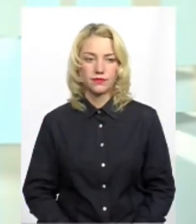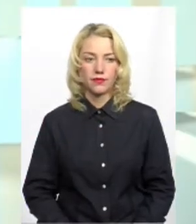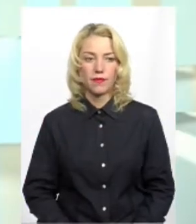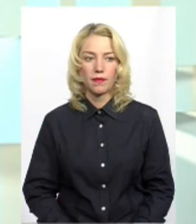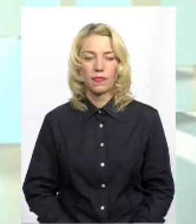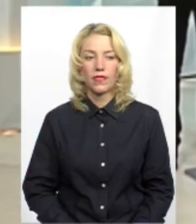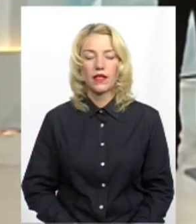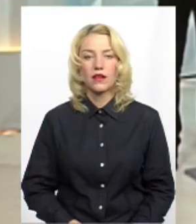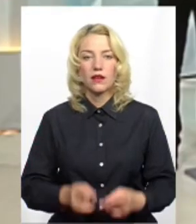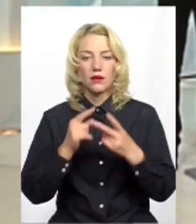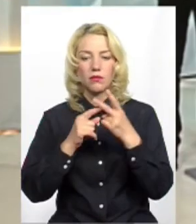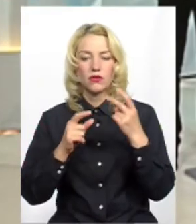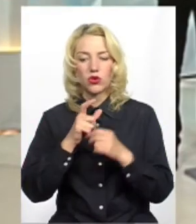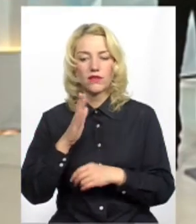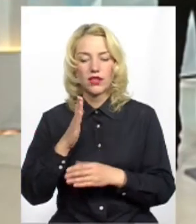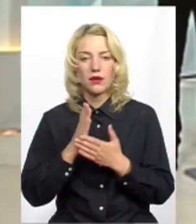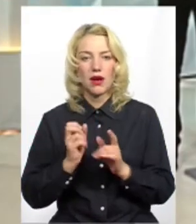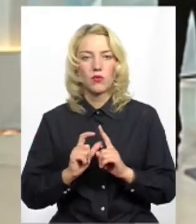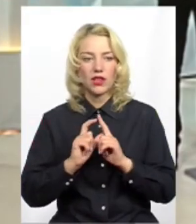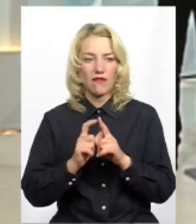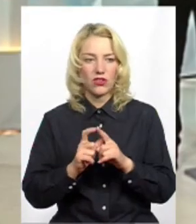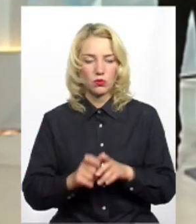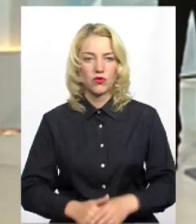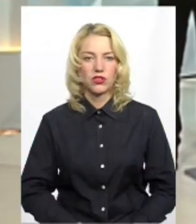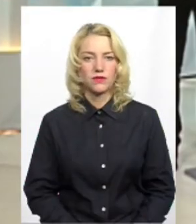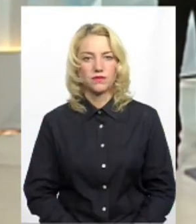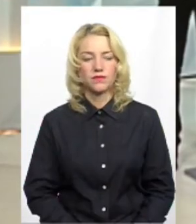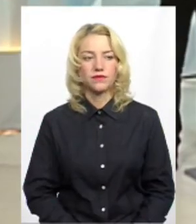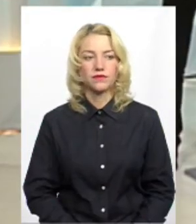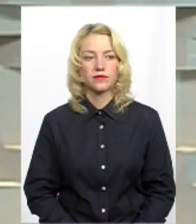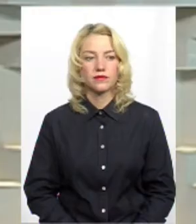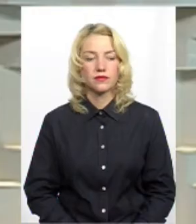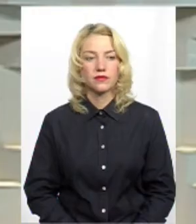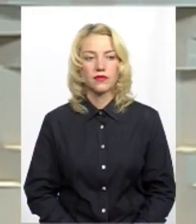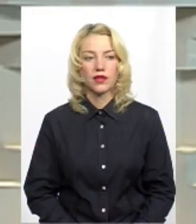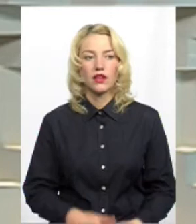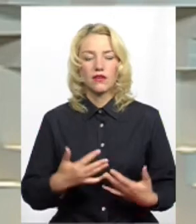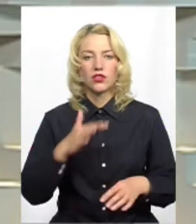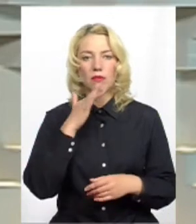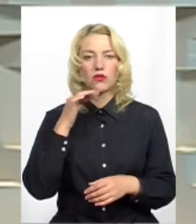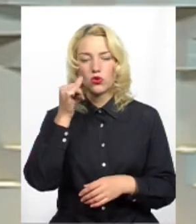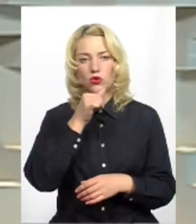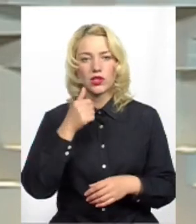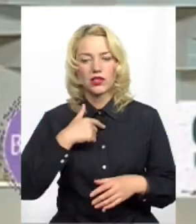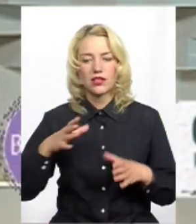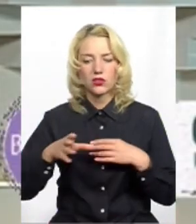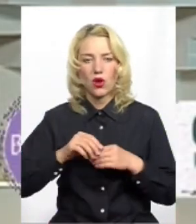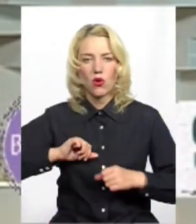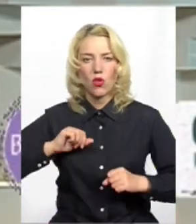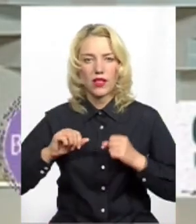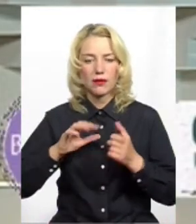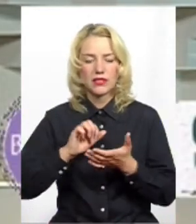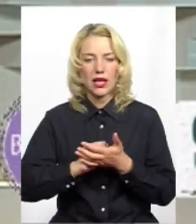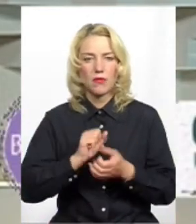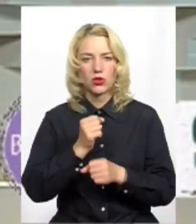Півтори хвилини маєте для відповіді. І можливо, що окрестлення пріоритетів своєї програми. Вже багато років я з колегами займаюся